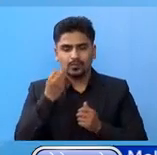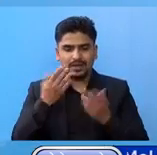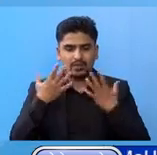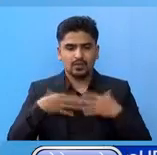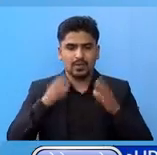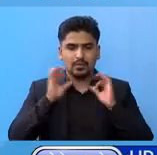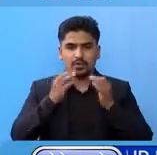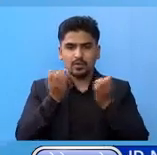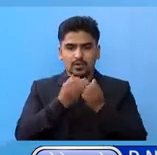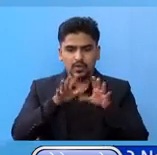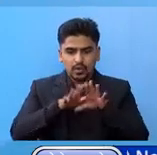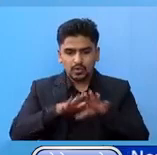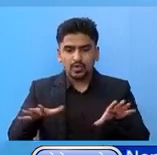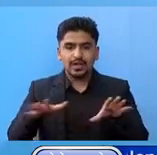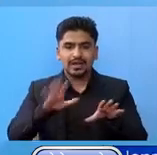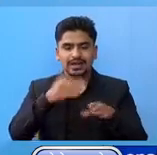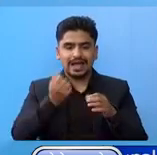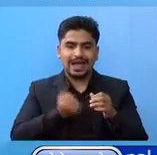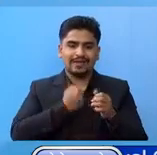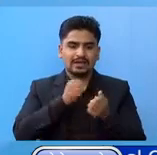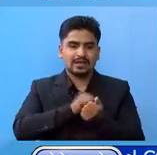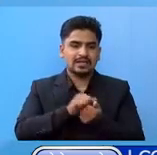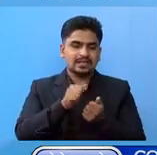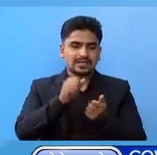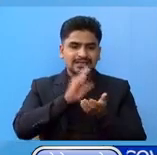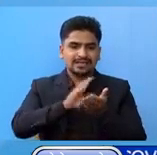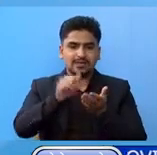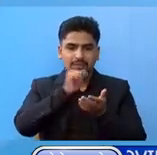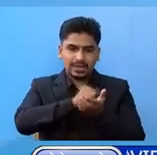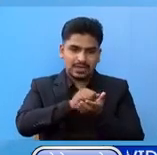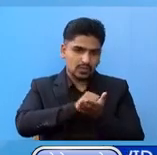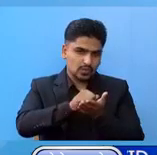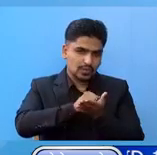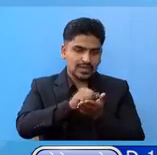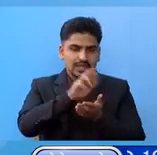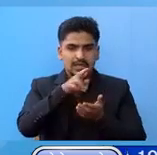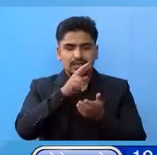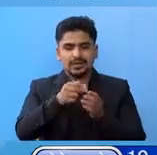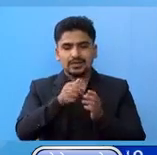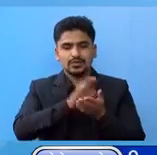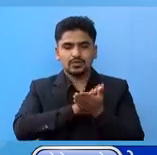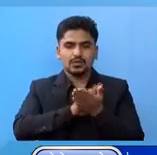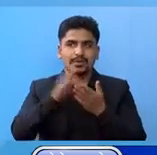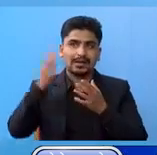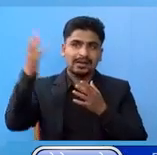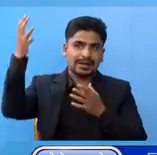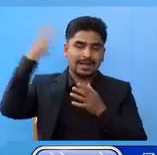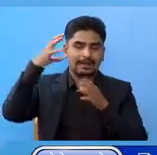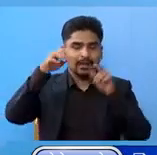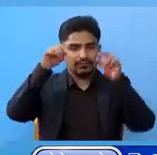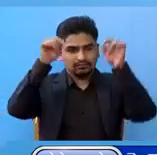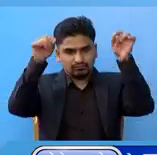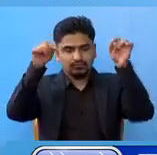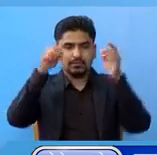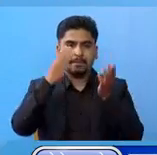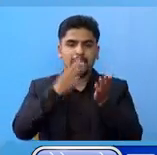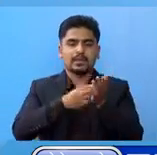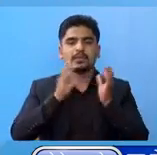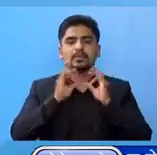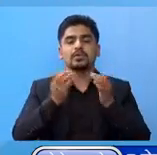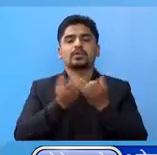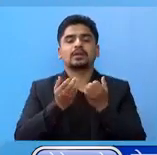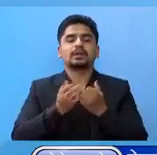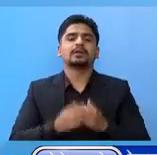लुगा, प्रियोक गर्येको तन्ना लाई, आफुले शाबुन पानीले धुने, र राम्ररी गाम्मा सुकाए र मात्र प्रियोक